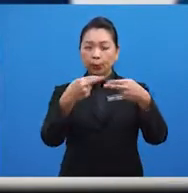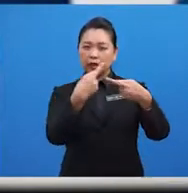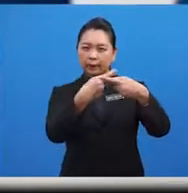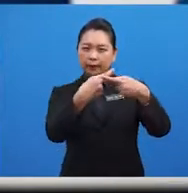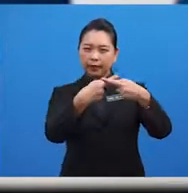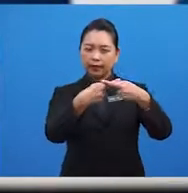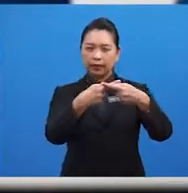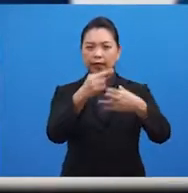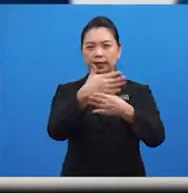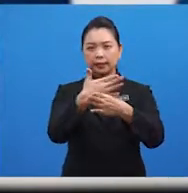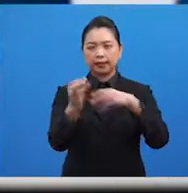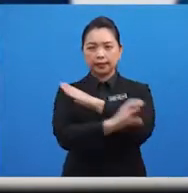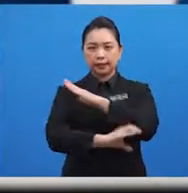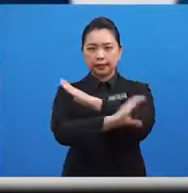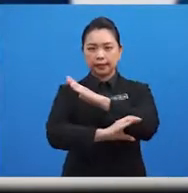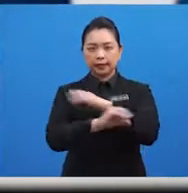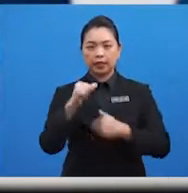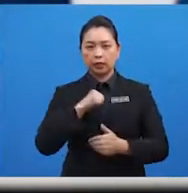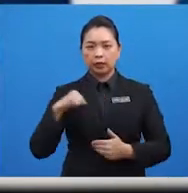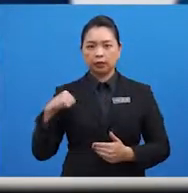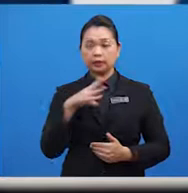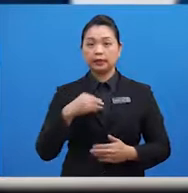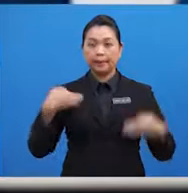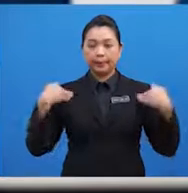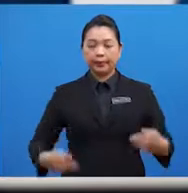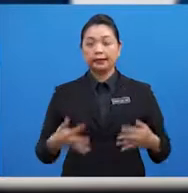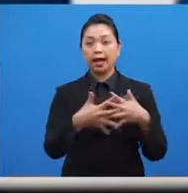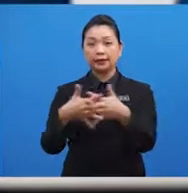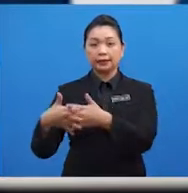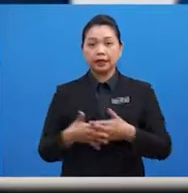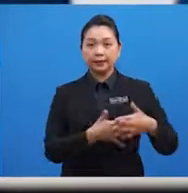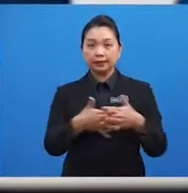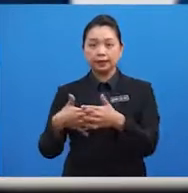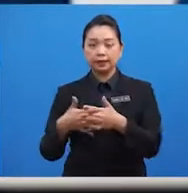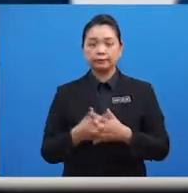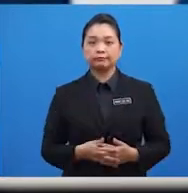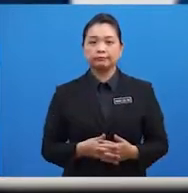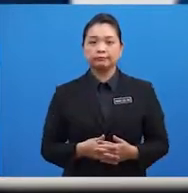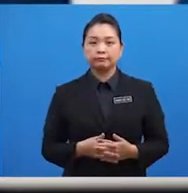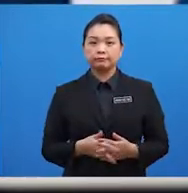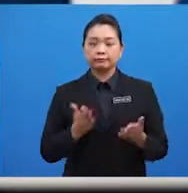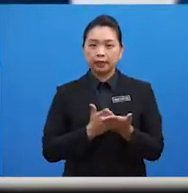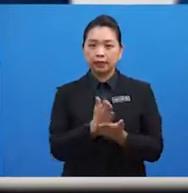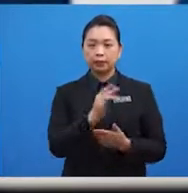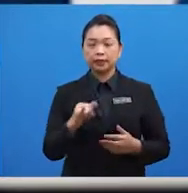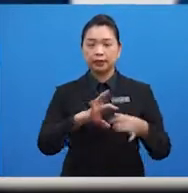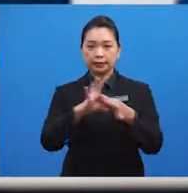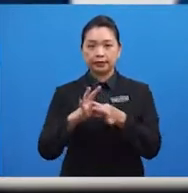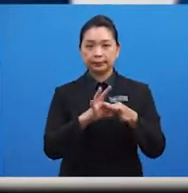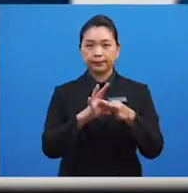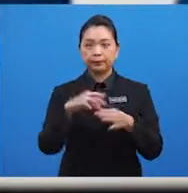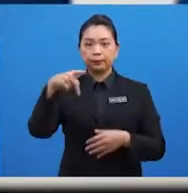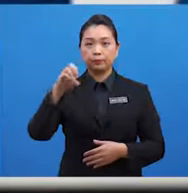antara negara anggota dan badan antarabangsa. Melalui kerjasama politik,